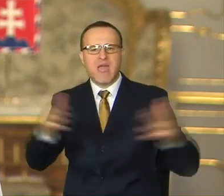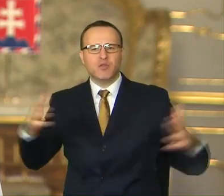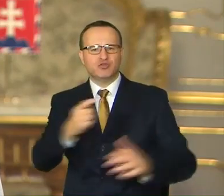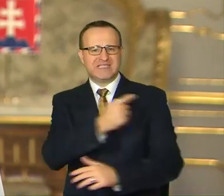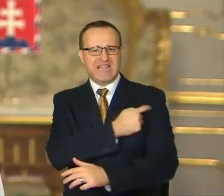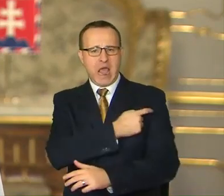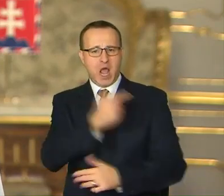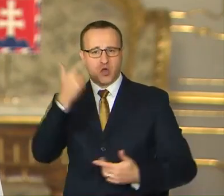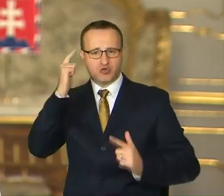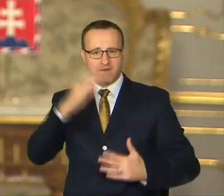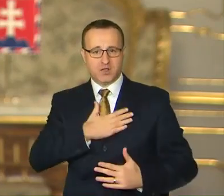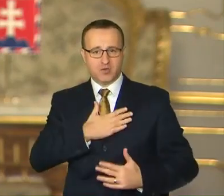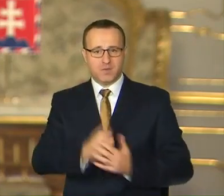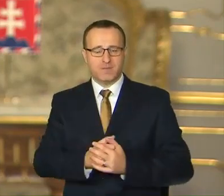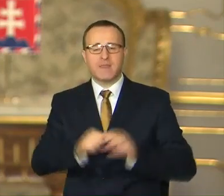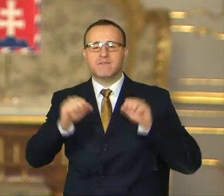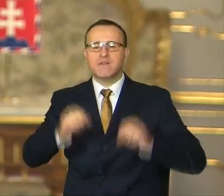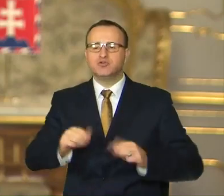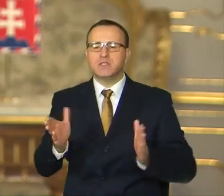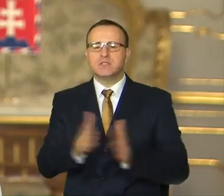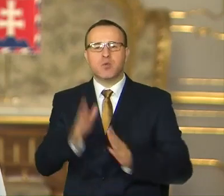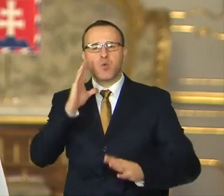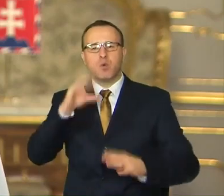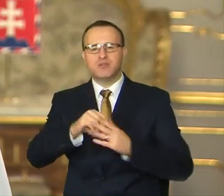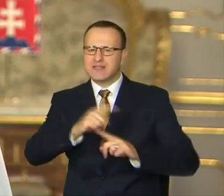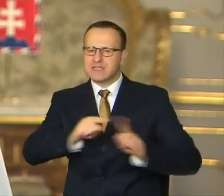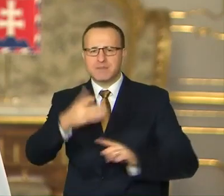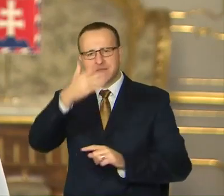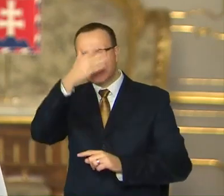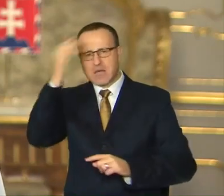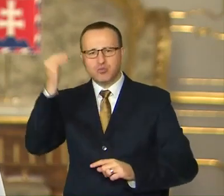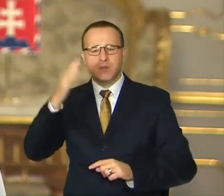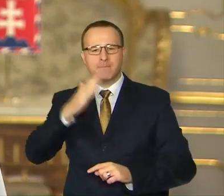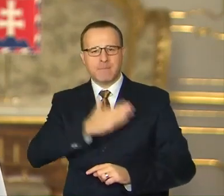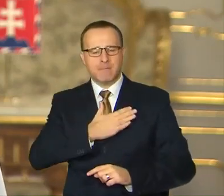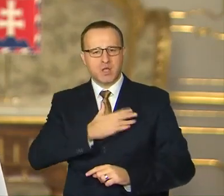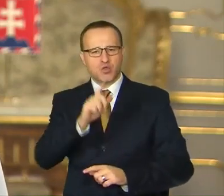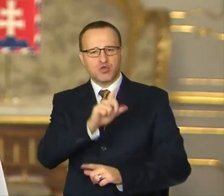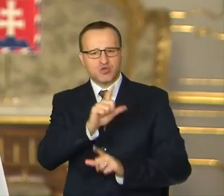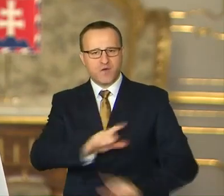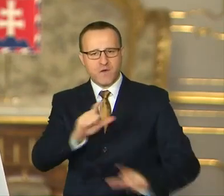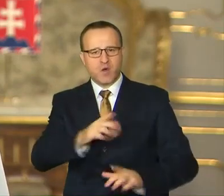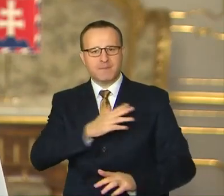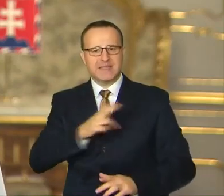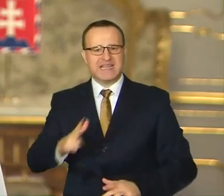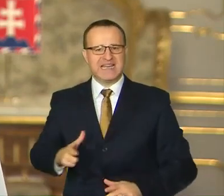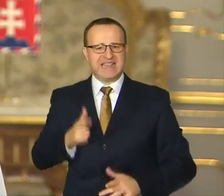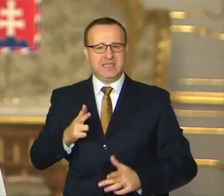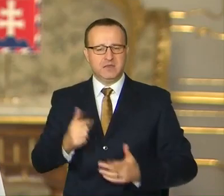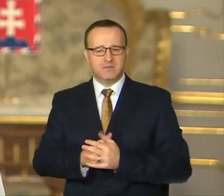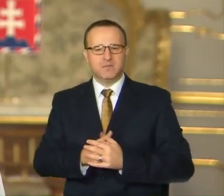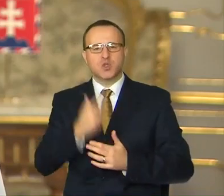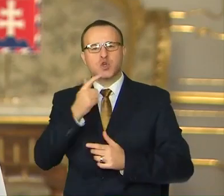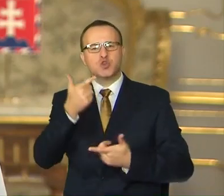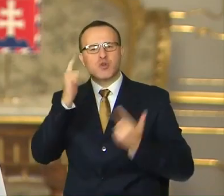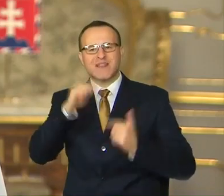Vážení spoluobčania, nezabúdajme na to, že máme dôvod byť hrdý. Slovensku sa v mnohých parametroch